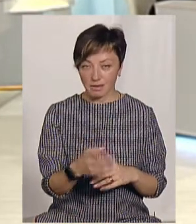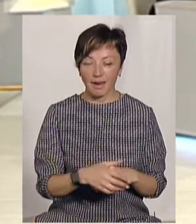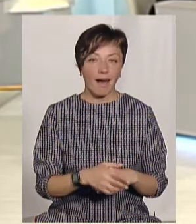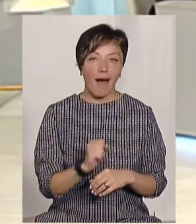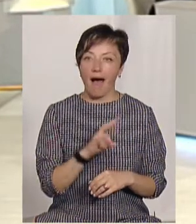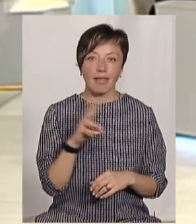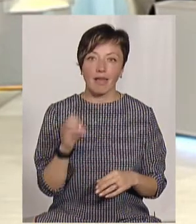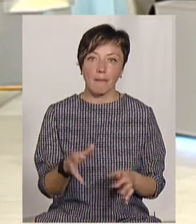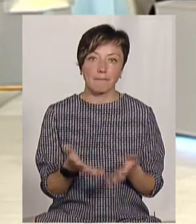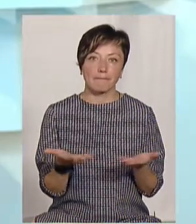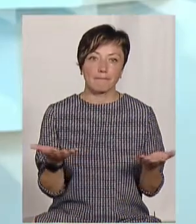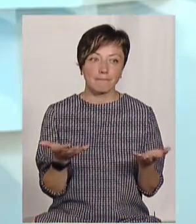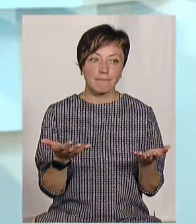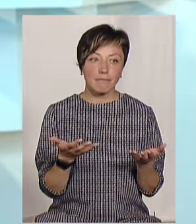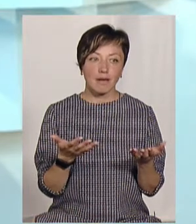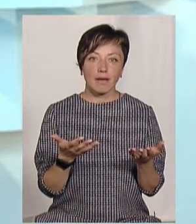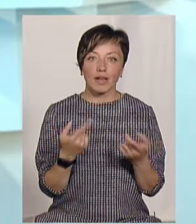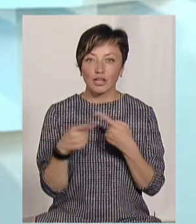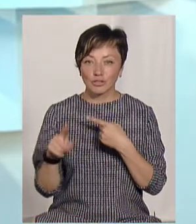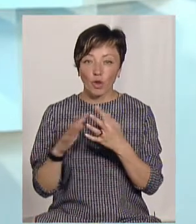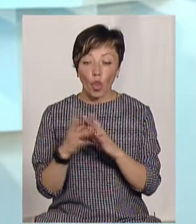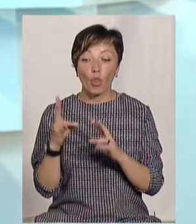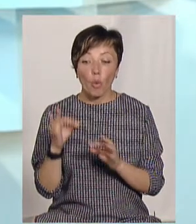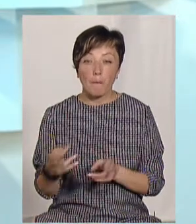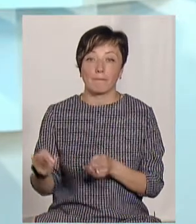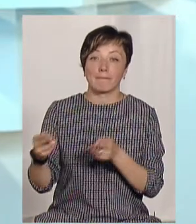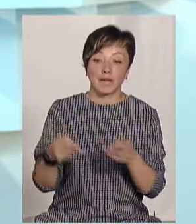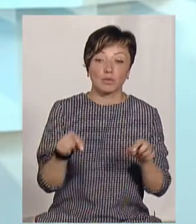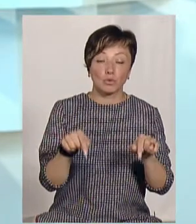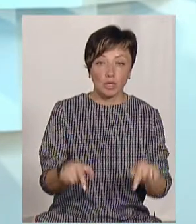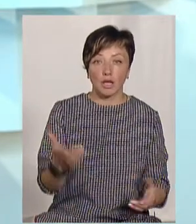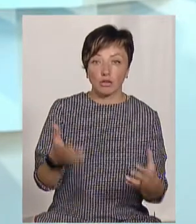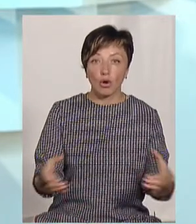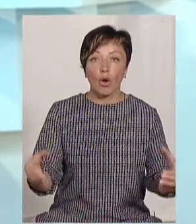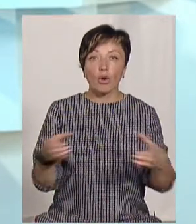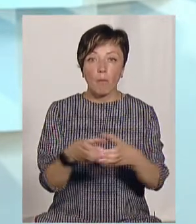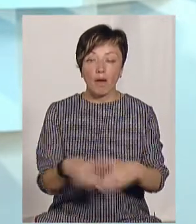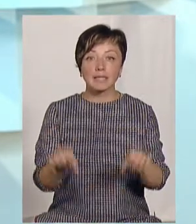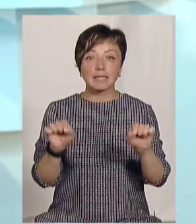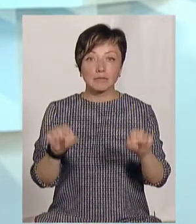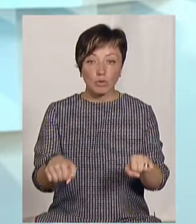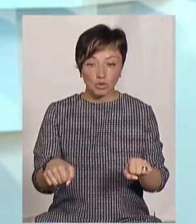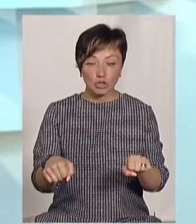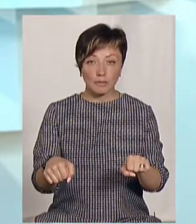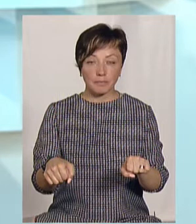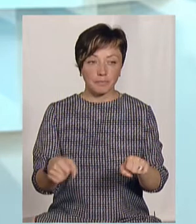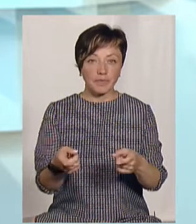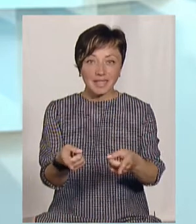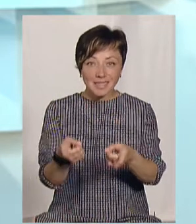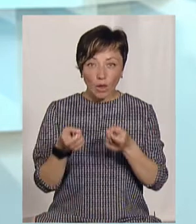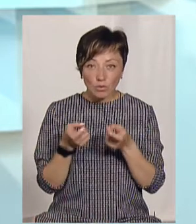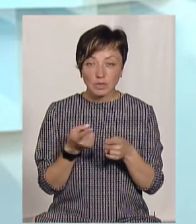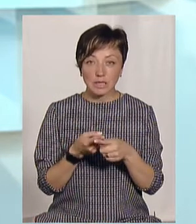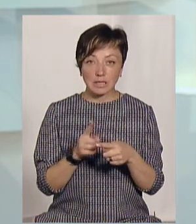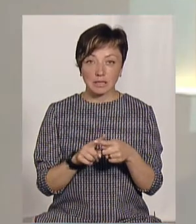а не масштарку у Волосівці. Але, заїхавши сюди, якщо громада зможе зачепити, ну, я